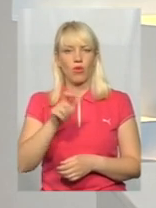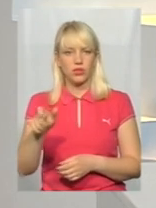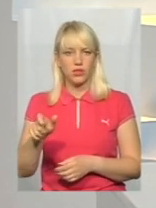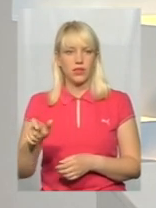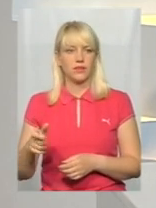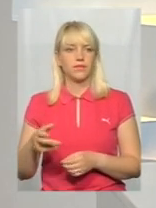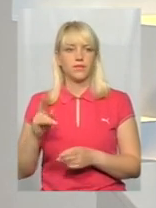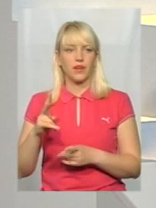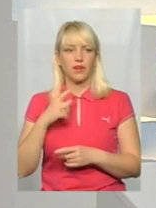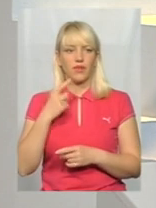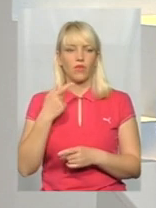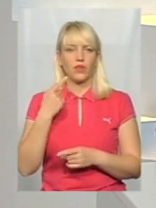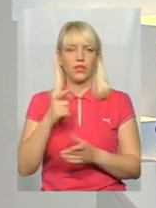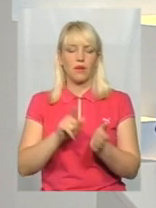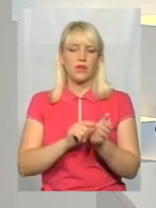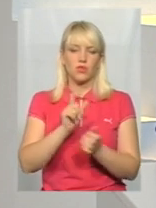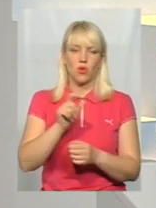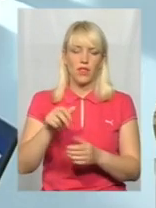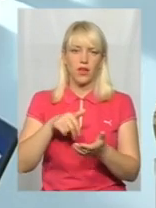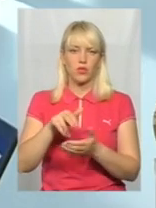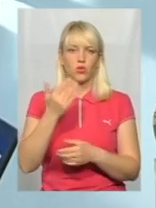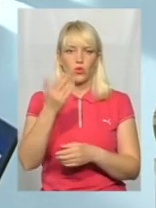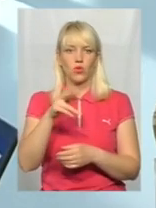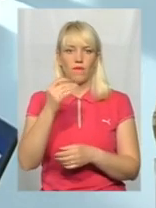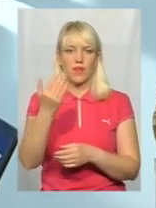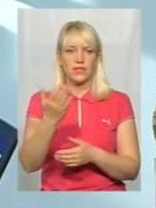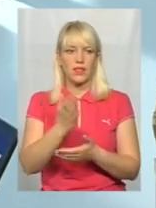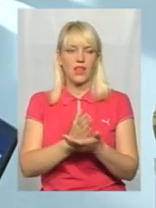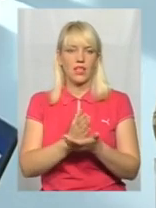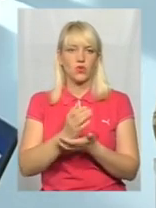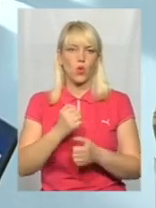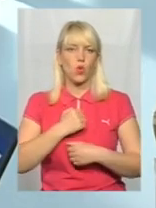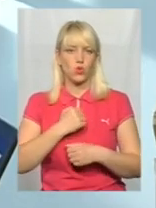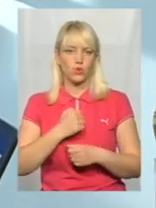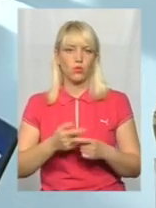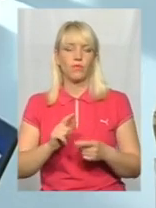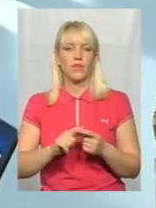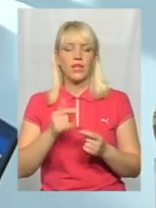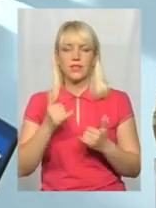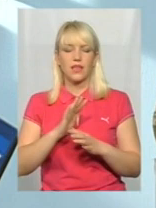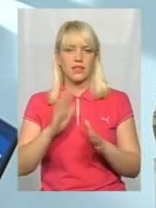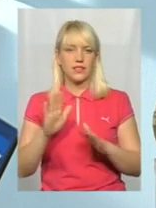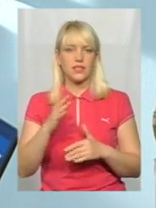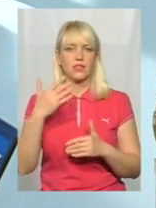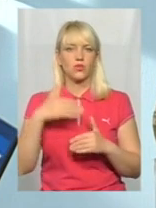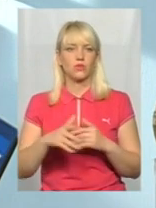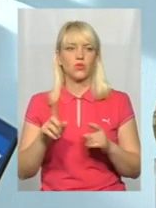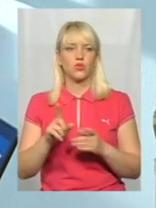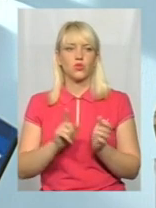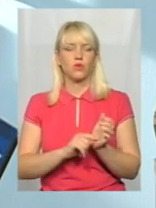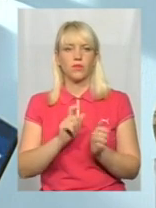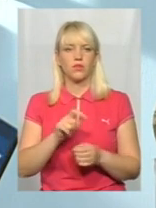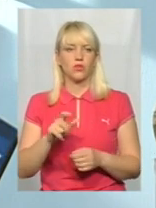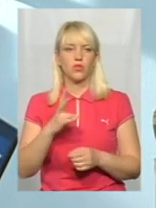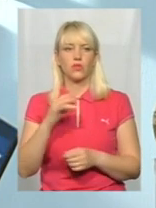ви зазначили, прикладі пенсіонерів йдуть на службу зараз? Зараз, ні, ну, ви зрозумієте одне, що пенсіонери, ну,